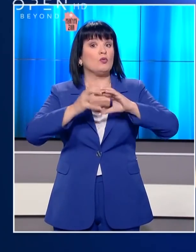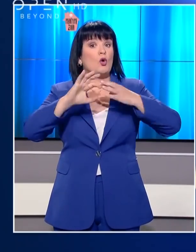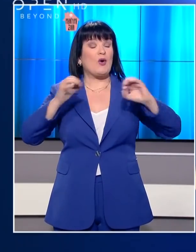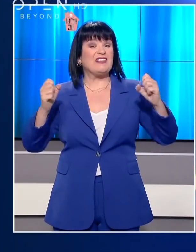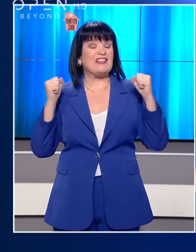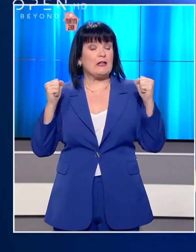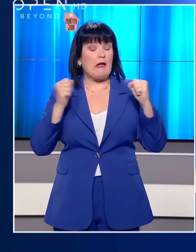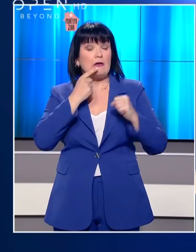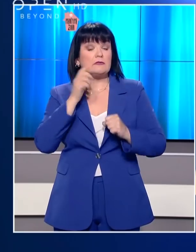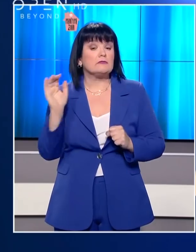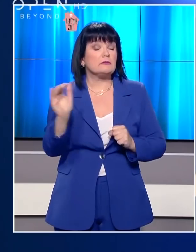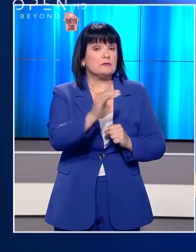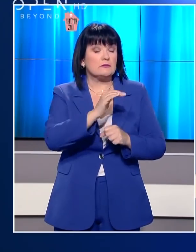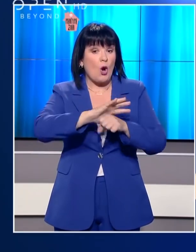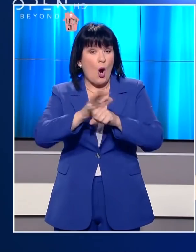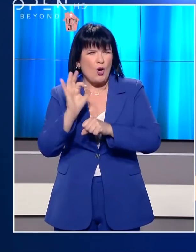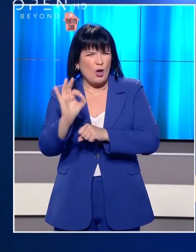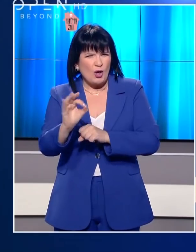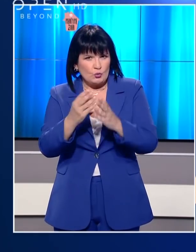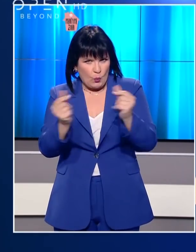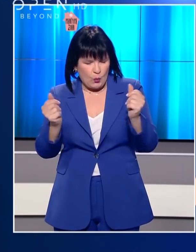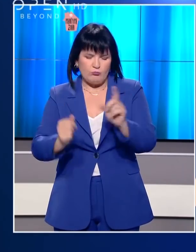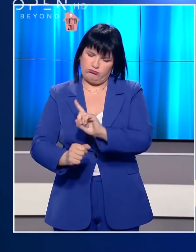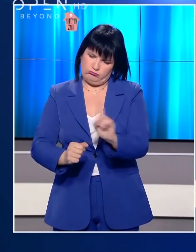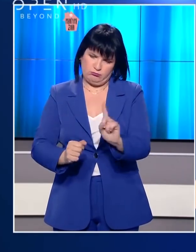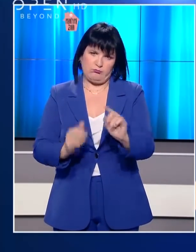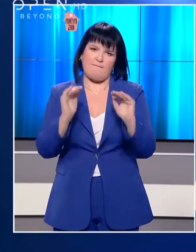Υγείας προειδοποιεί πως η πανδημία δεν έχει ακόμα τελειώσει.